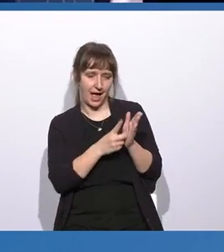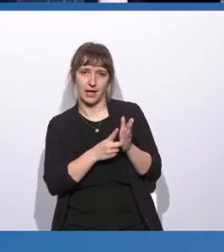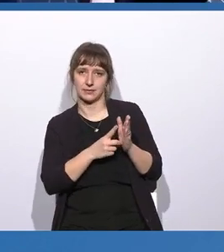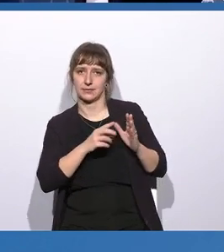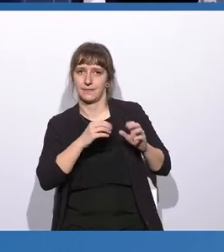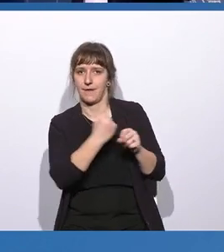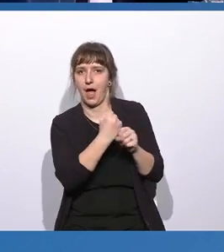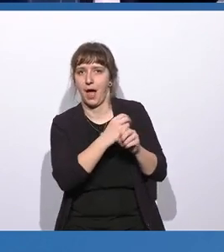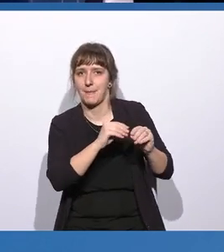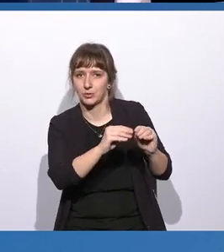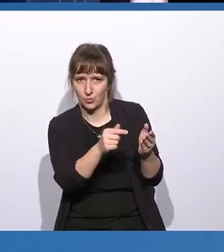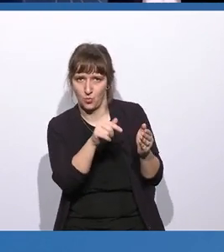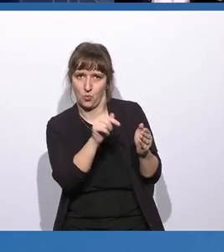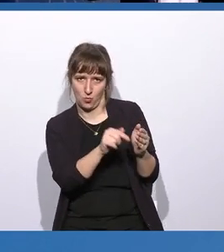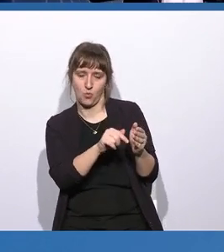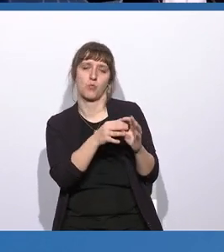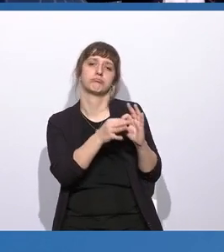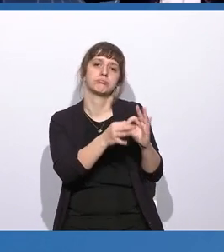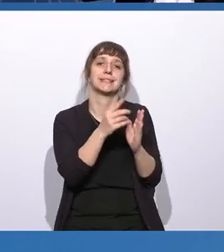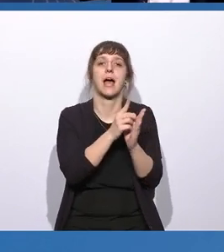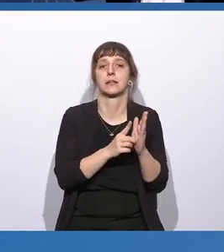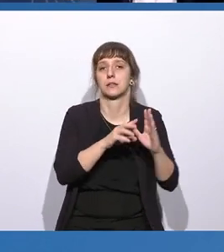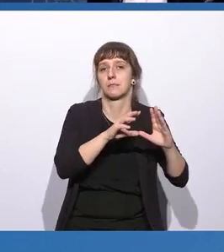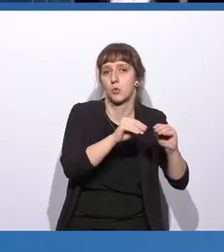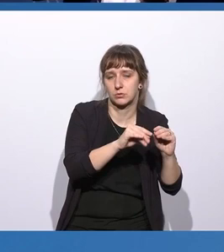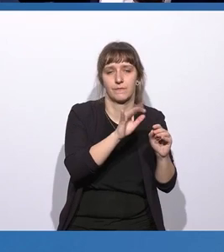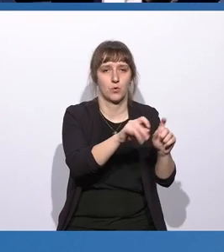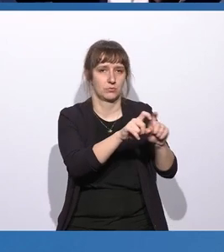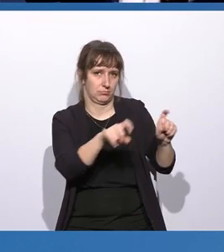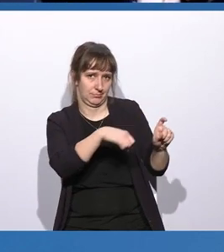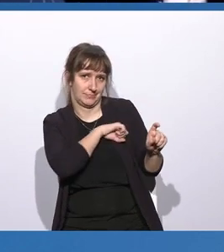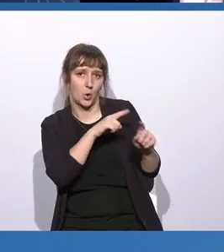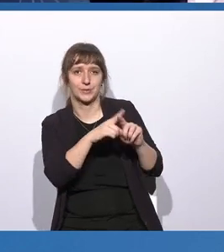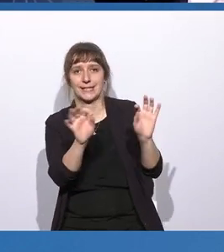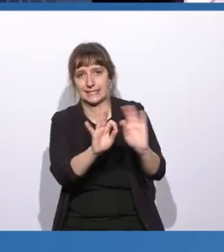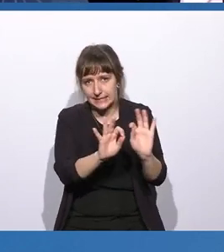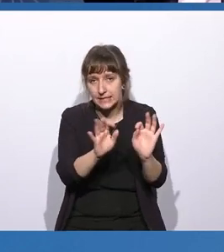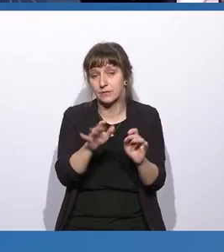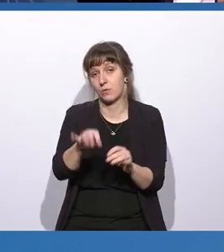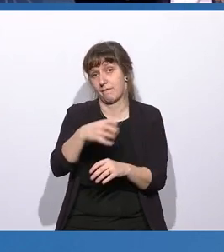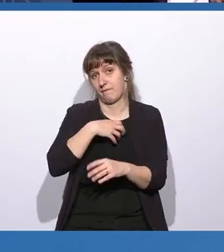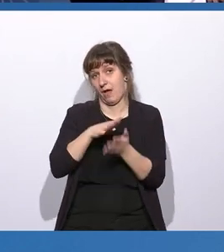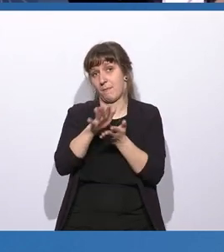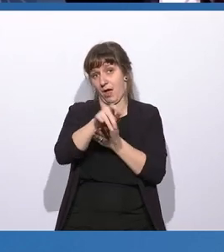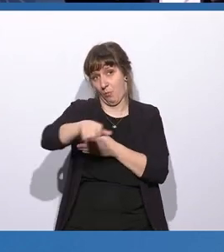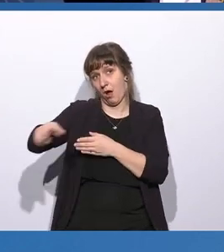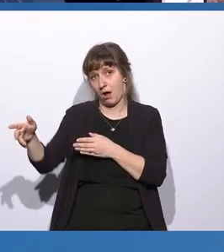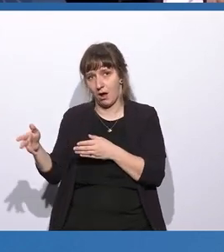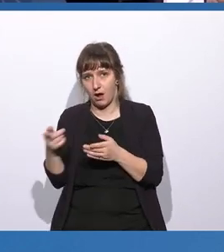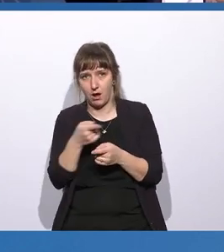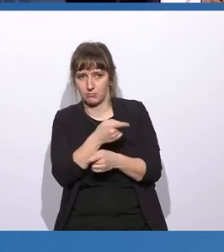ausgeht, einerseits auf Basis der Nutzbarkeit von Daten für Unternehmen und der Risiken, die es für Verbraucher gibt, durch sehr, sehr gute technische und